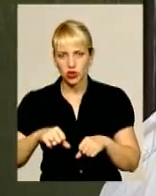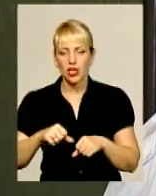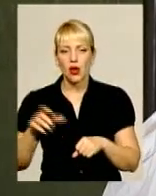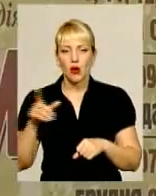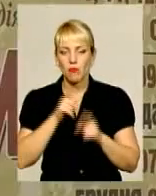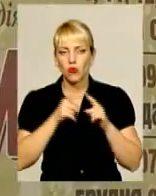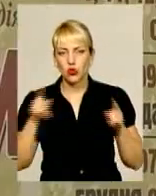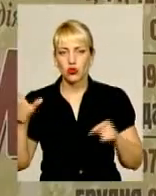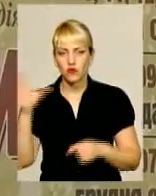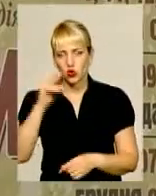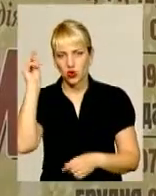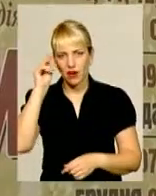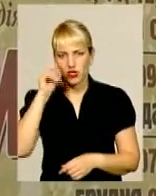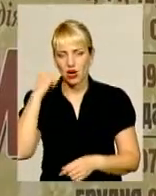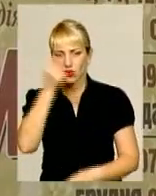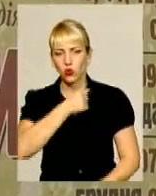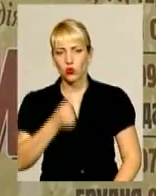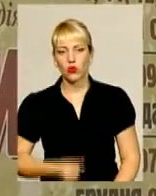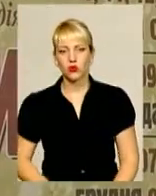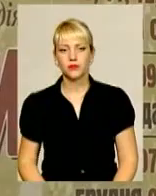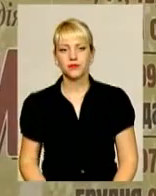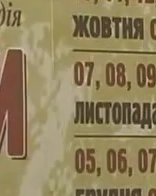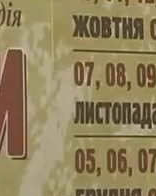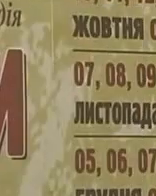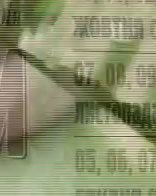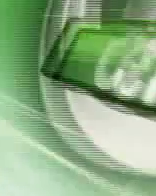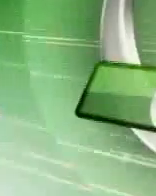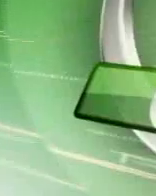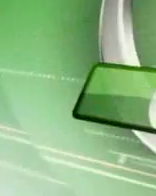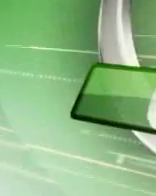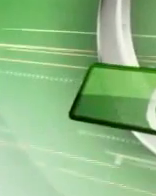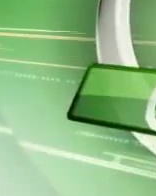навчального року. Світлана Русіна, Юрій Чорний – для інформаційного випуску.